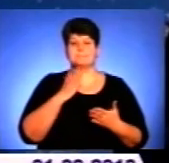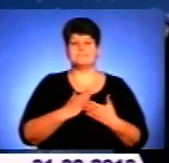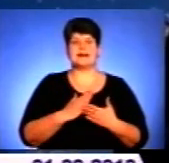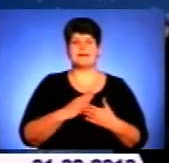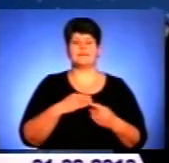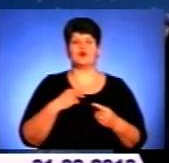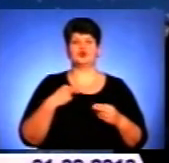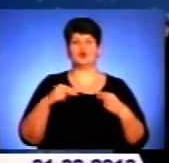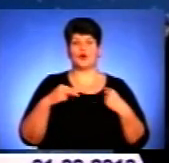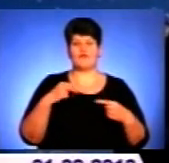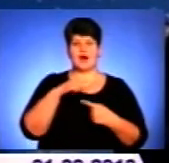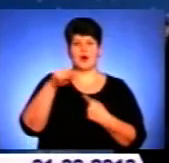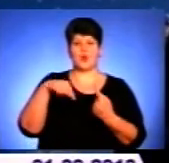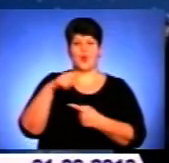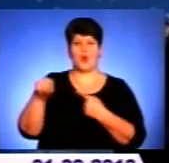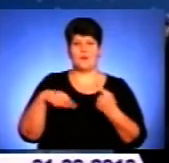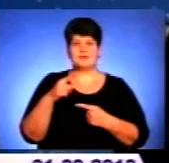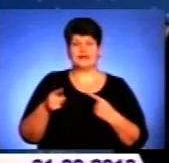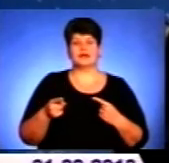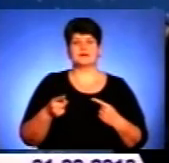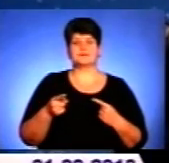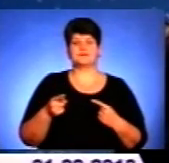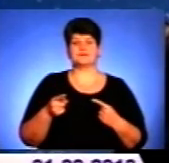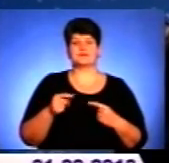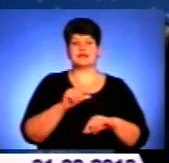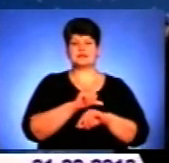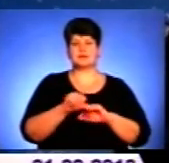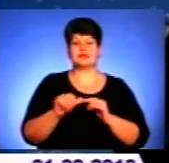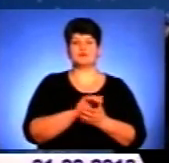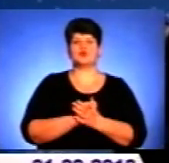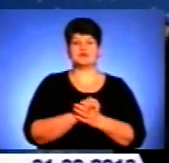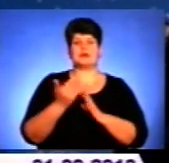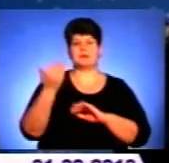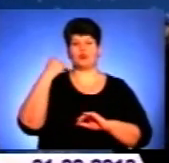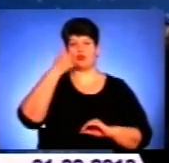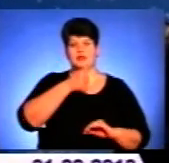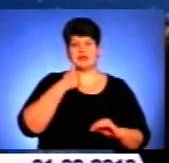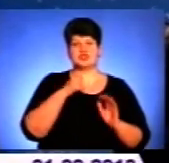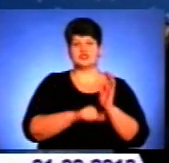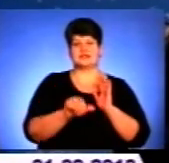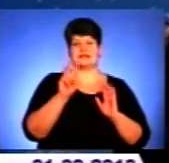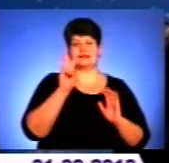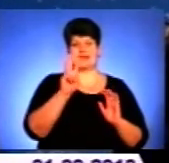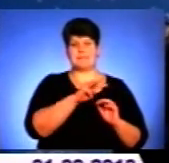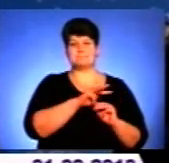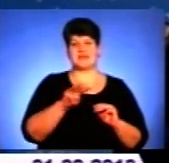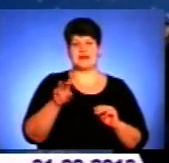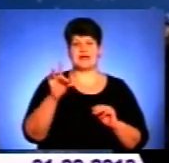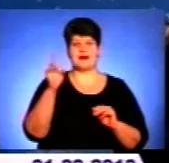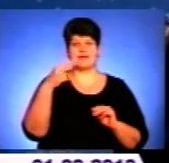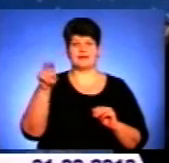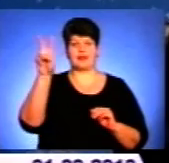товарообіг з Митним Союзом за минулий рік 63 мільярди доларів.